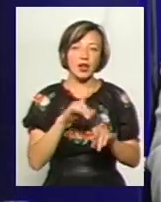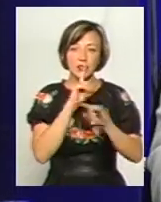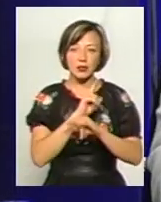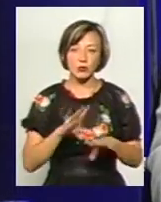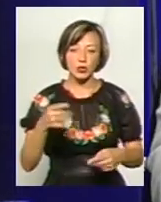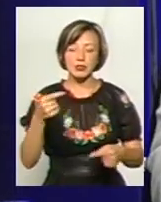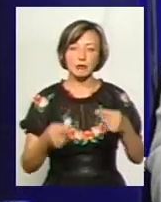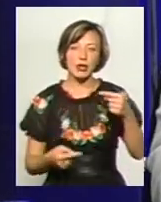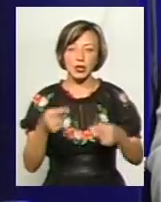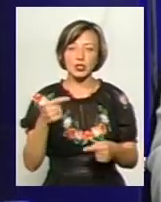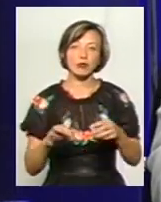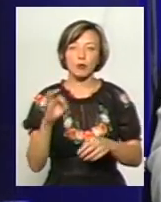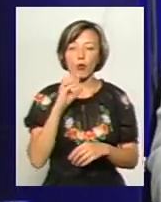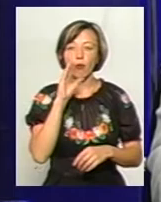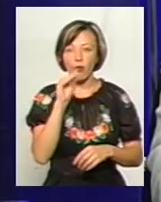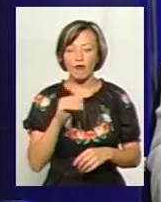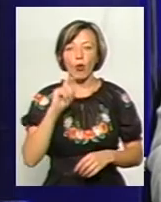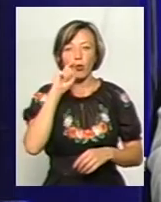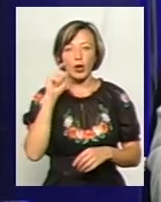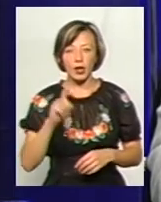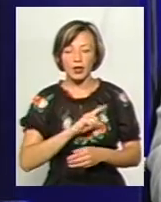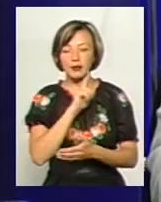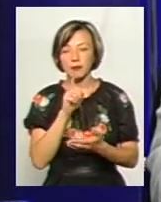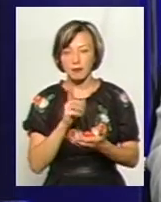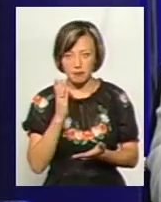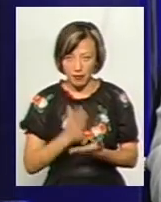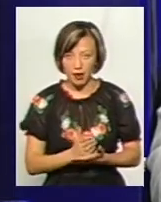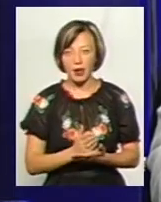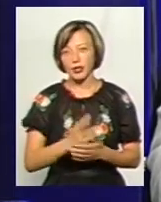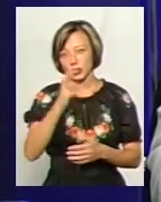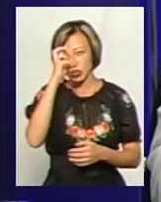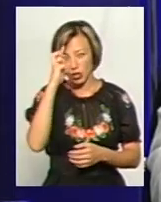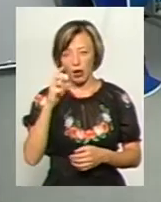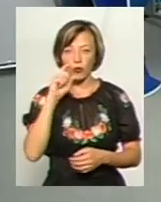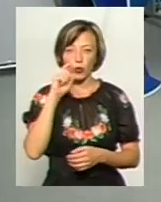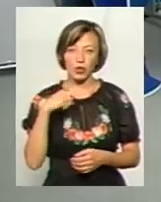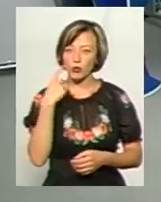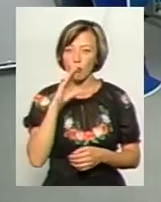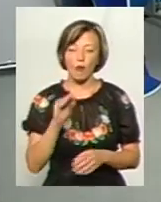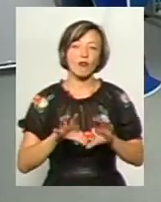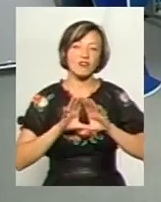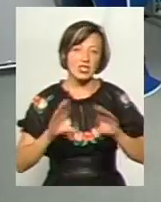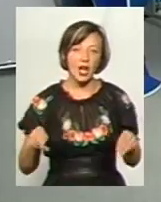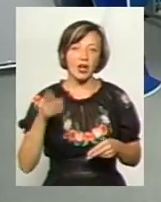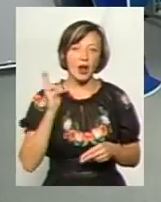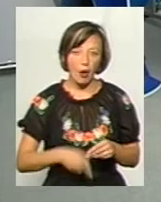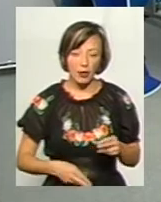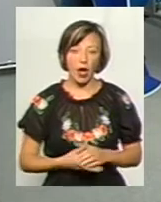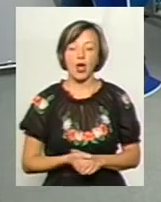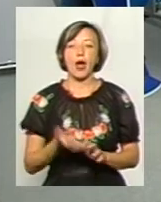сперечатися про мови. Україна має державно-українську мову. Все. Кратка.